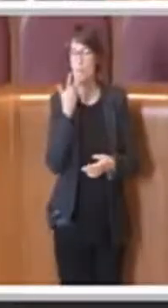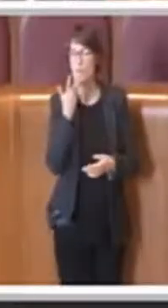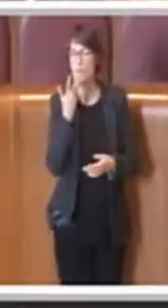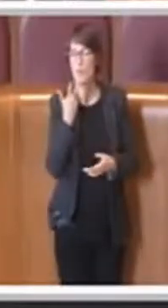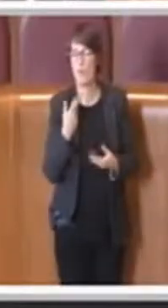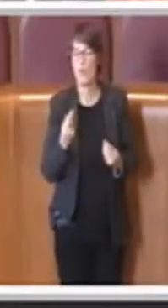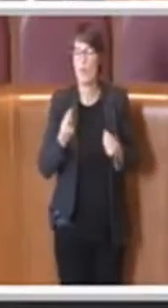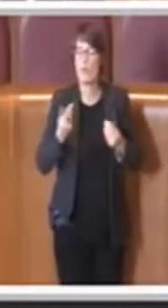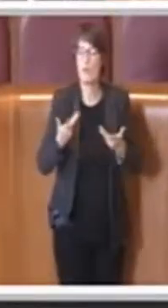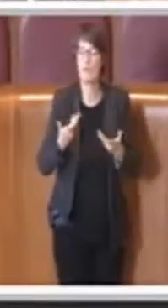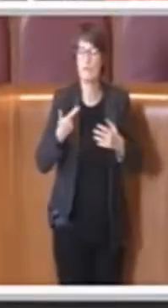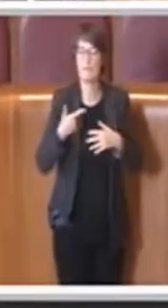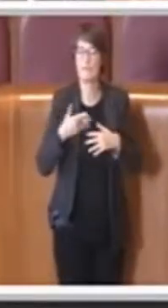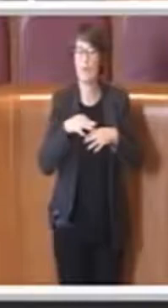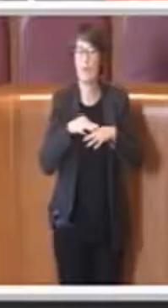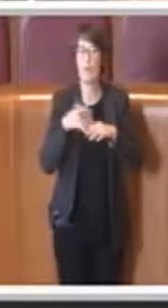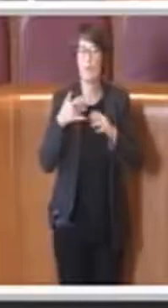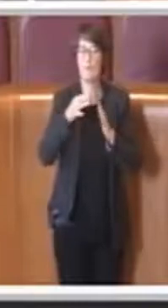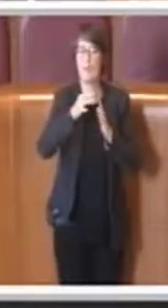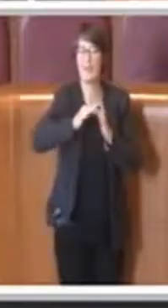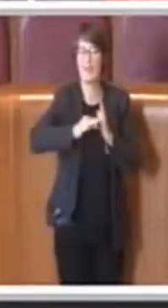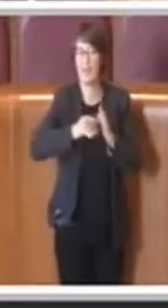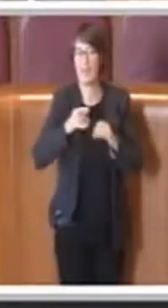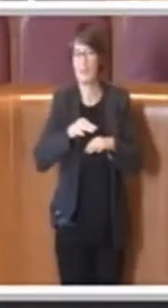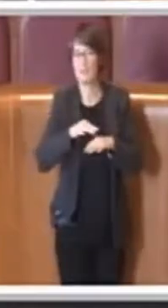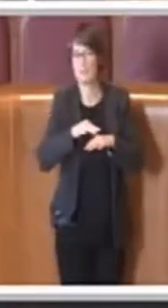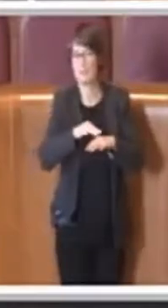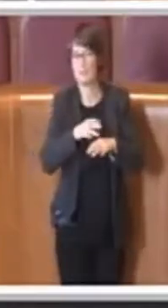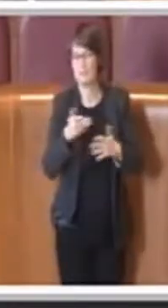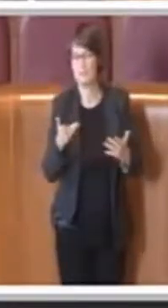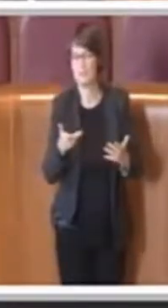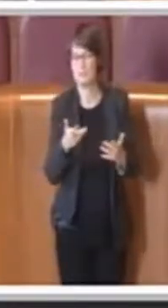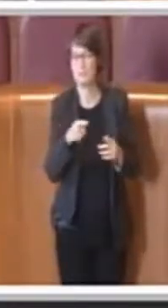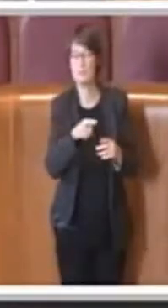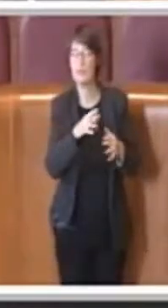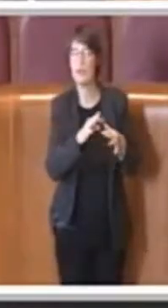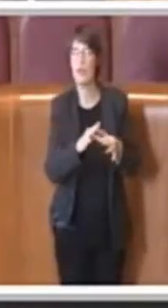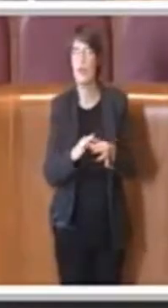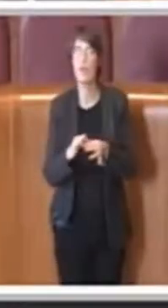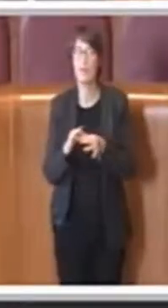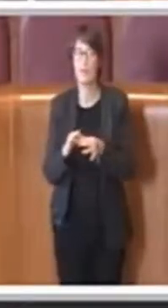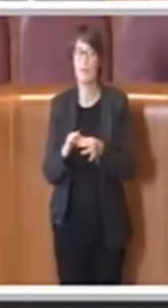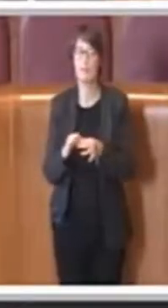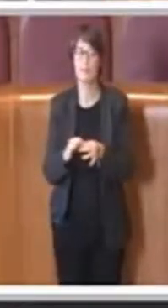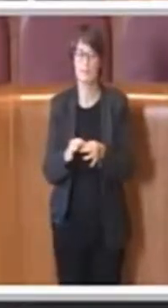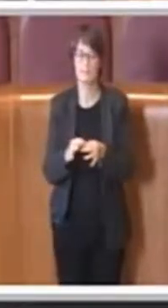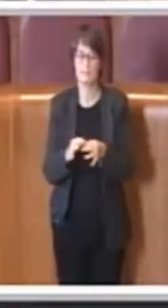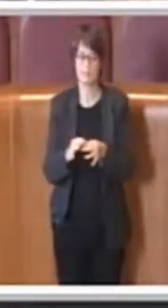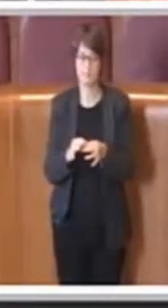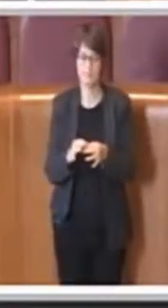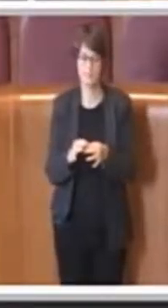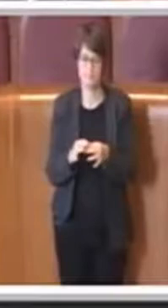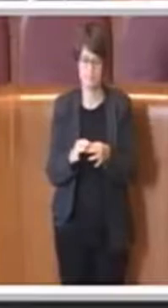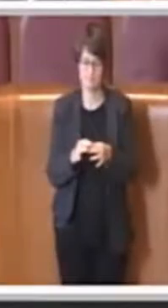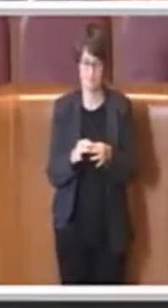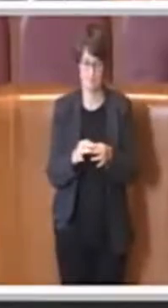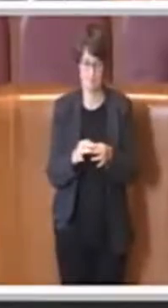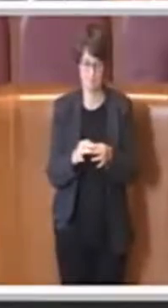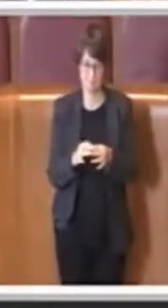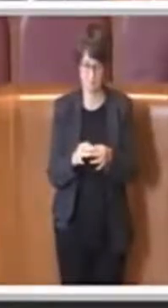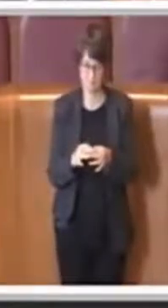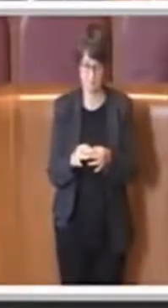indirizzi comunque collegati all'uso della